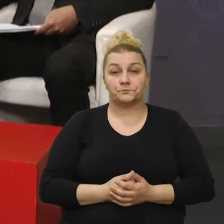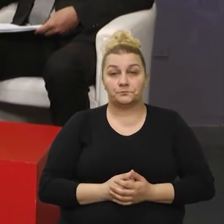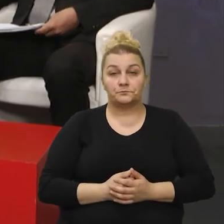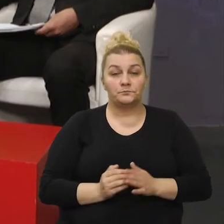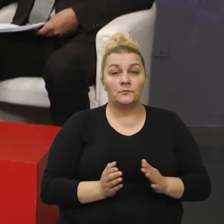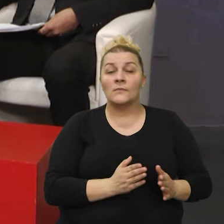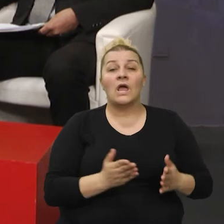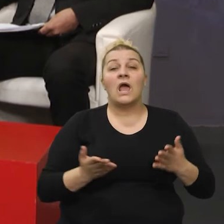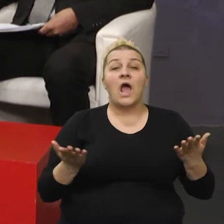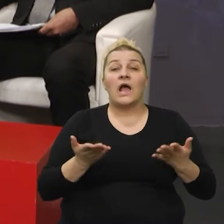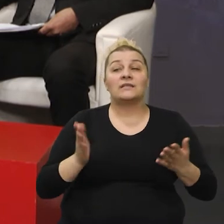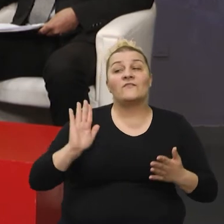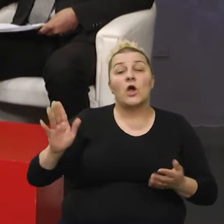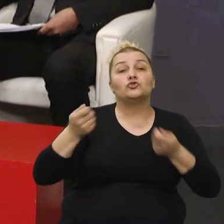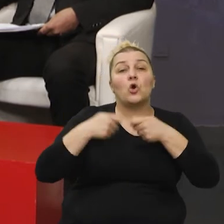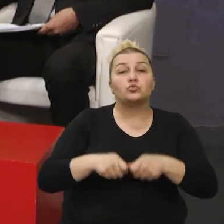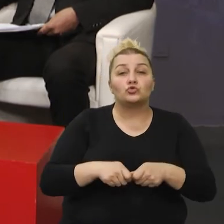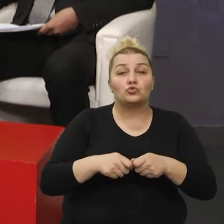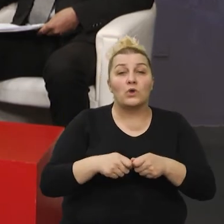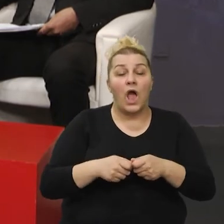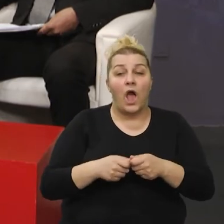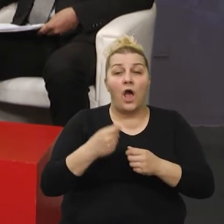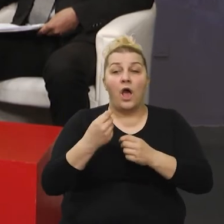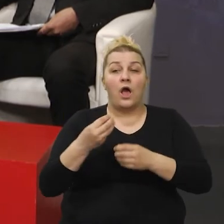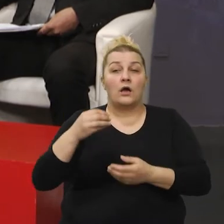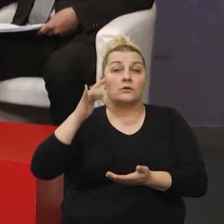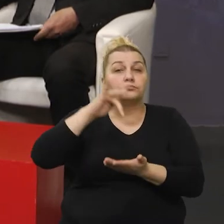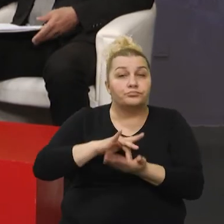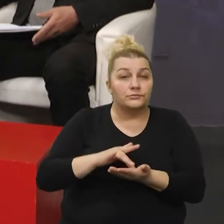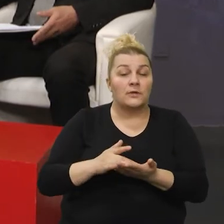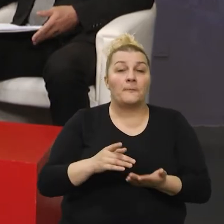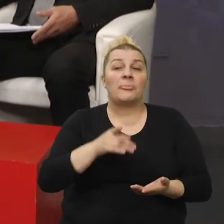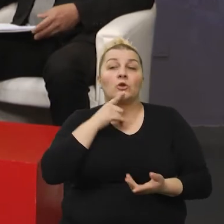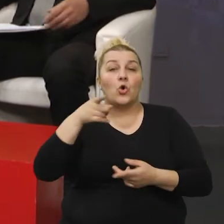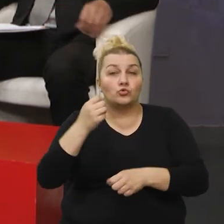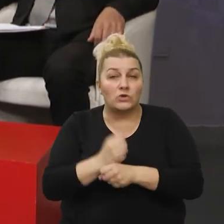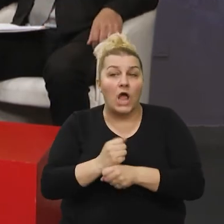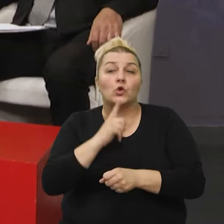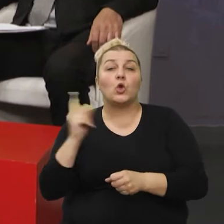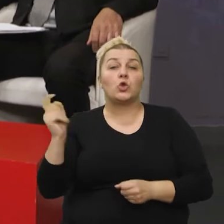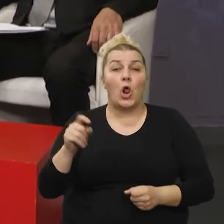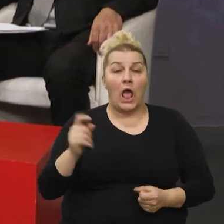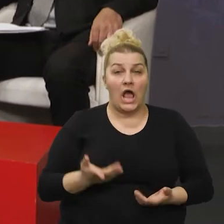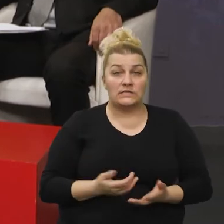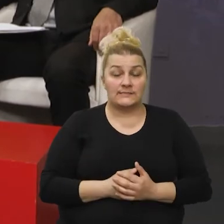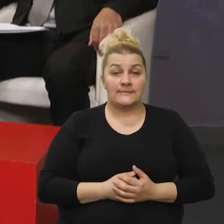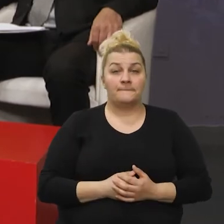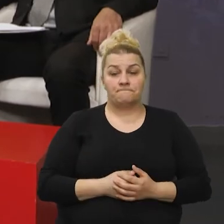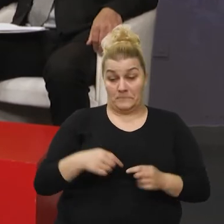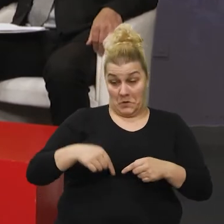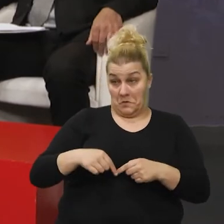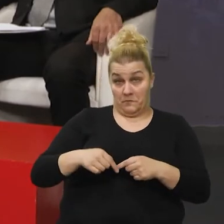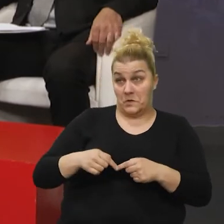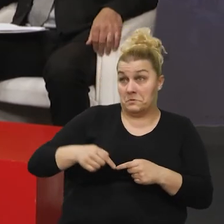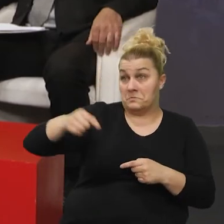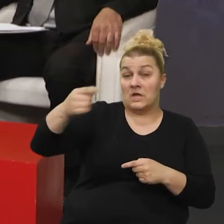Roko, vaša udruga, nalazi i tko radi, tko obitava u njoj? Evo, odavde, 200